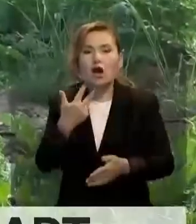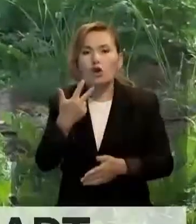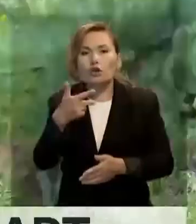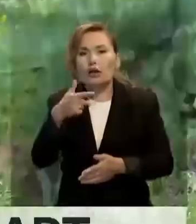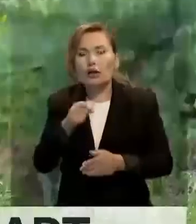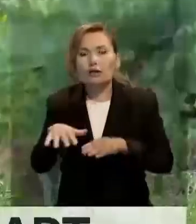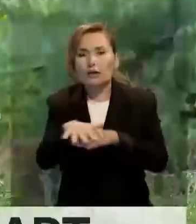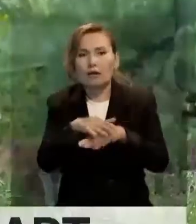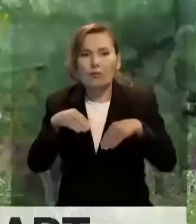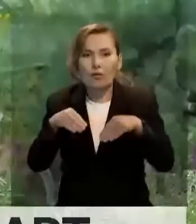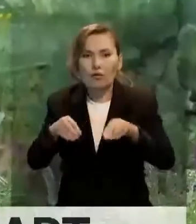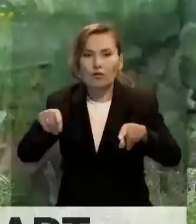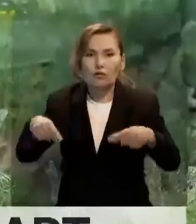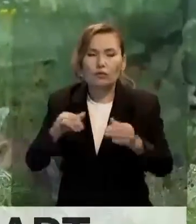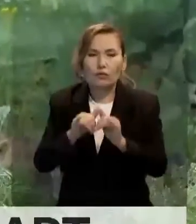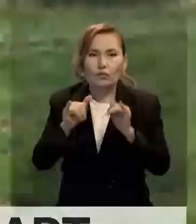жер жасыл жерек кәйналды.